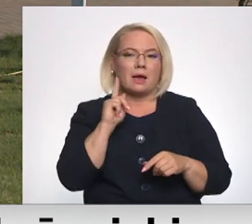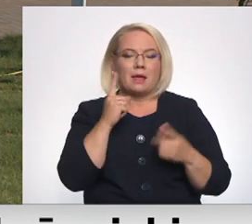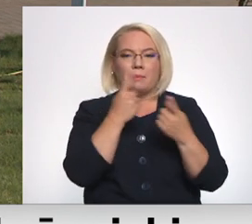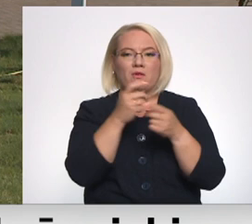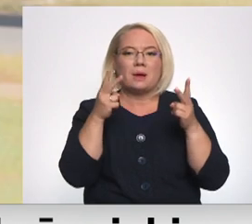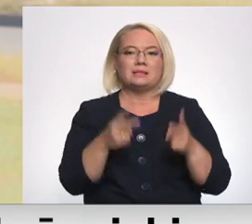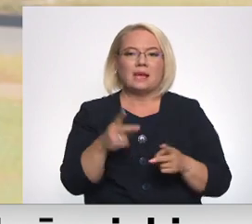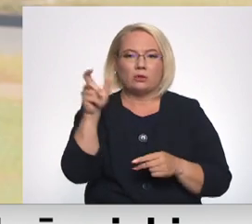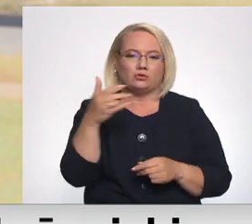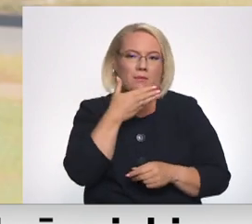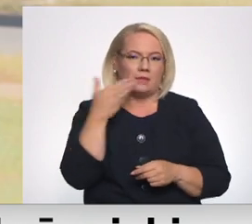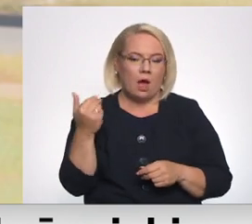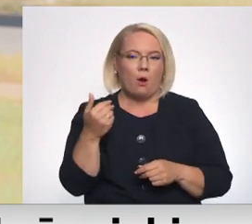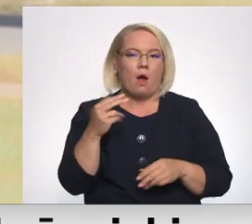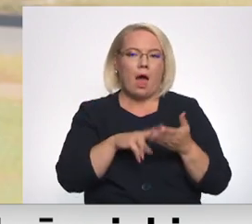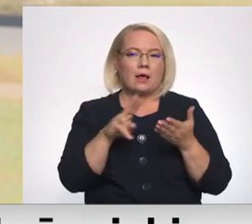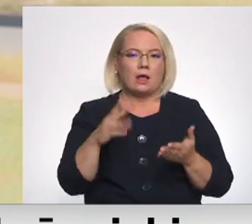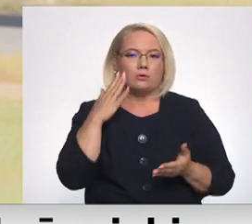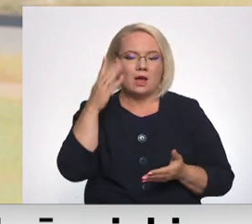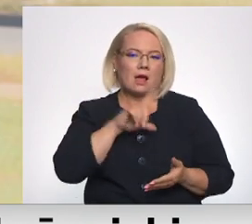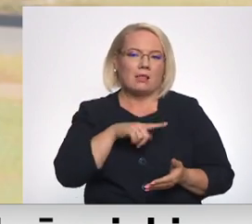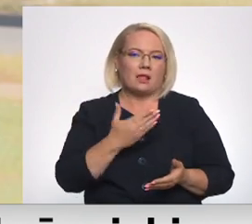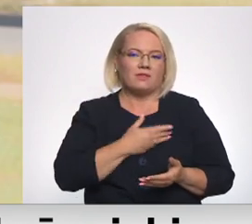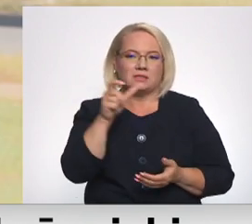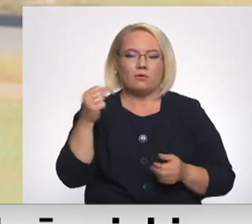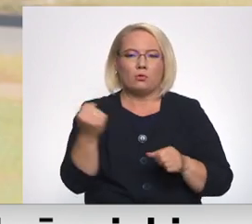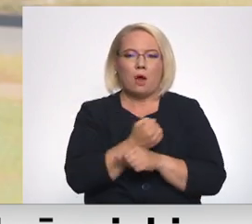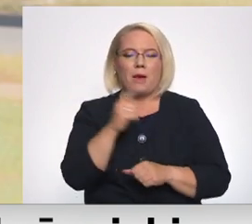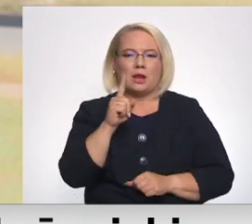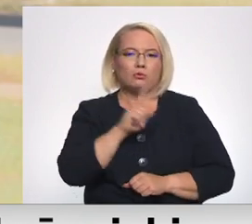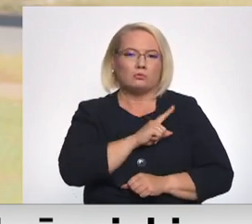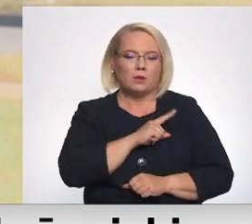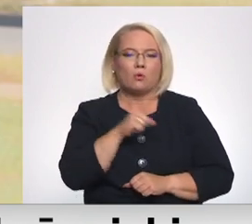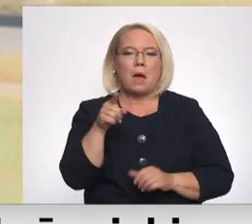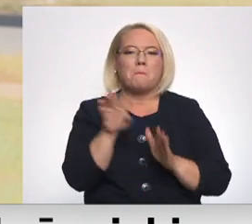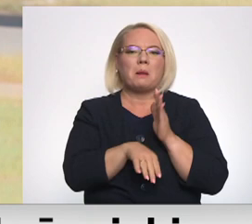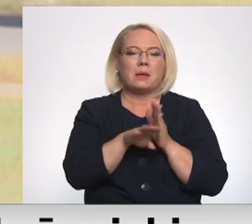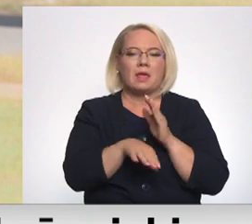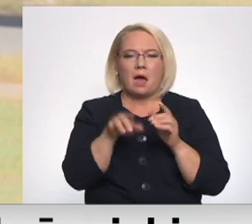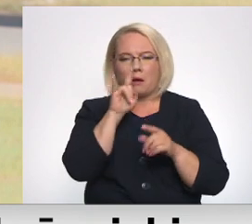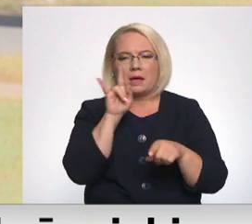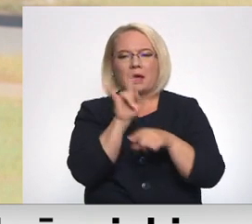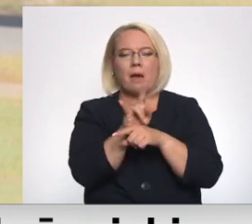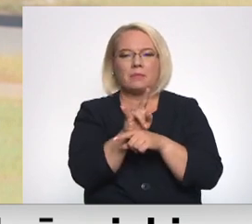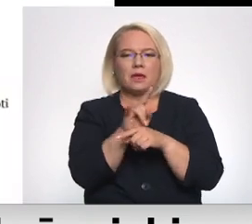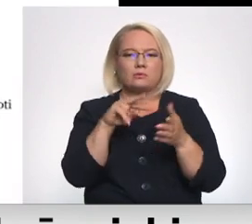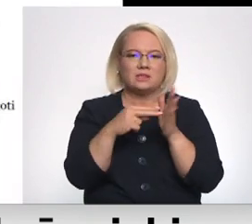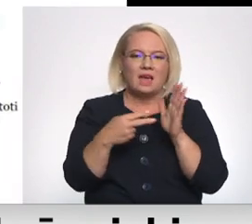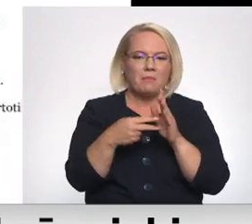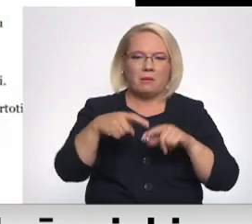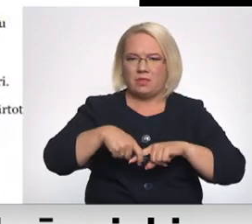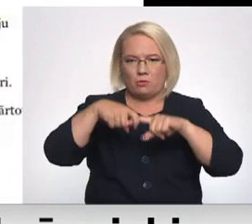tas ļauj cerēt, ka Latvijas iedzīvotāji kļuvuši uzmanīgāk un uz tik primitīvām internetu krāpnieku schēmām uzķers retāk.